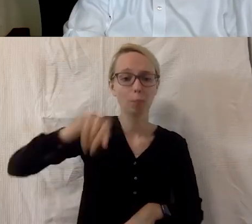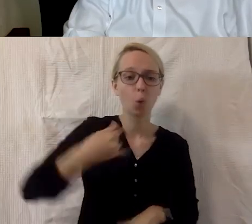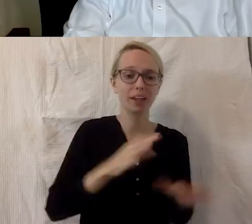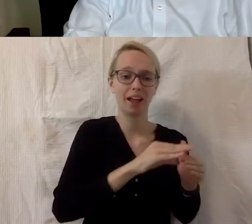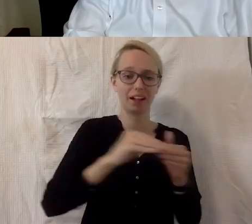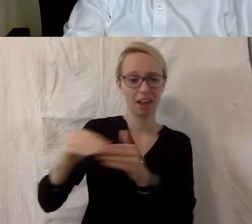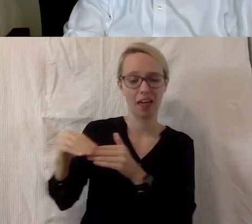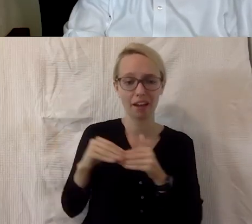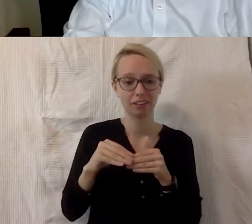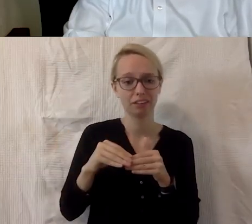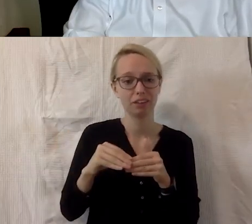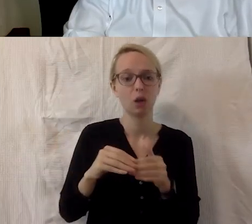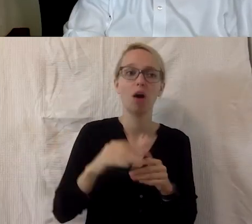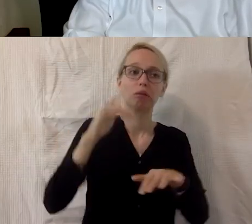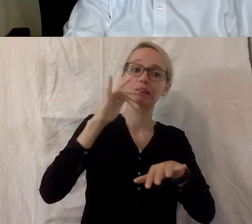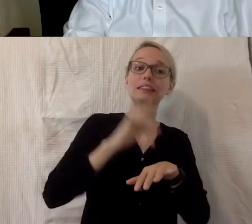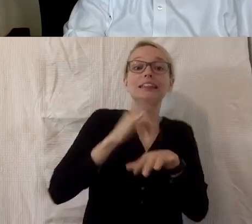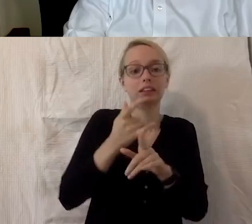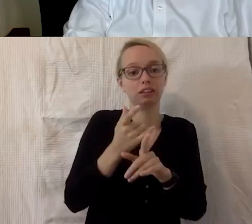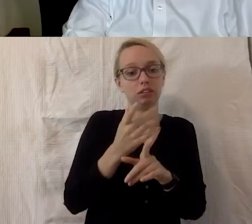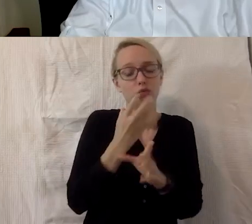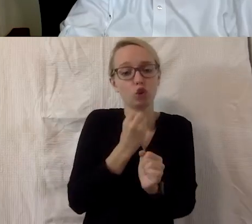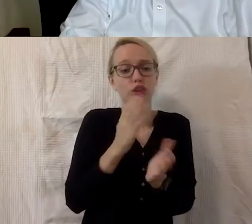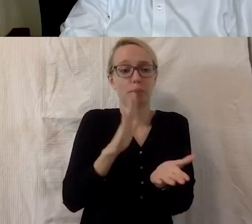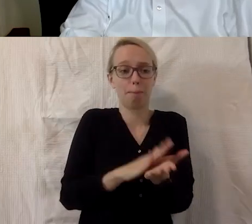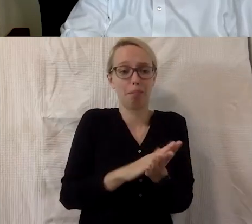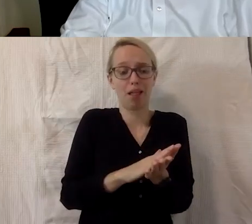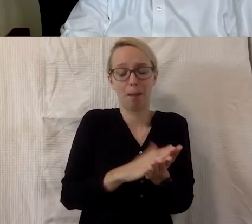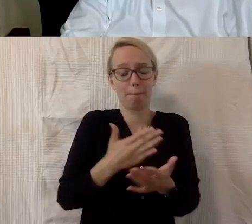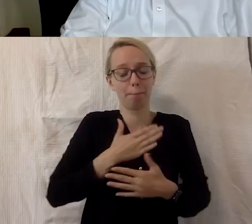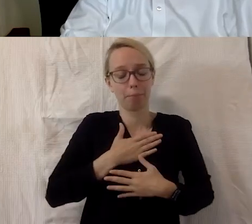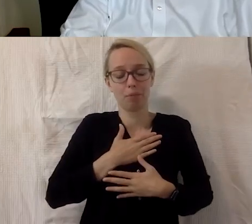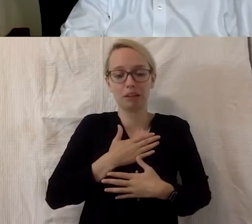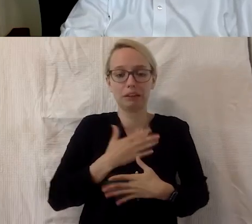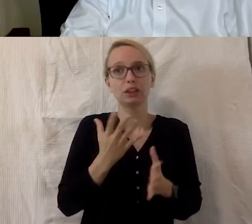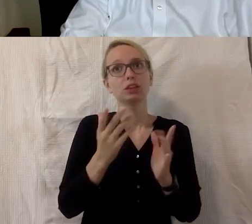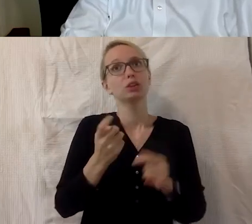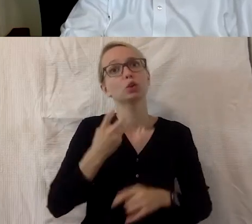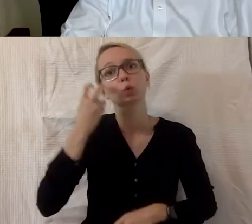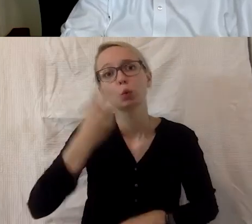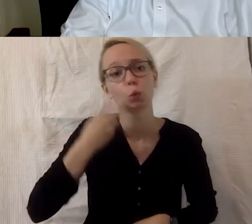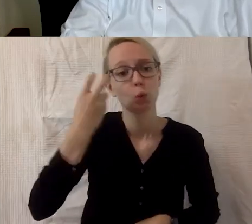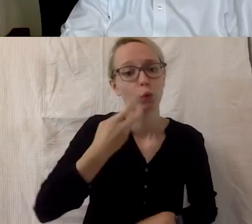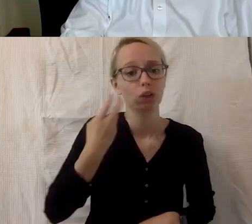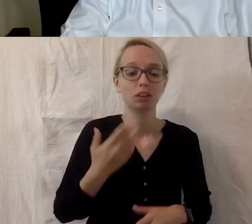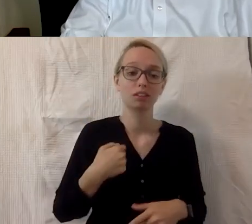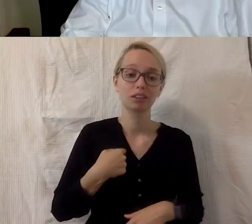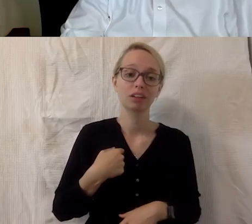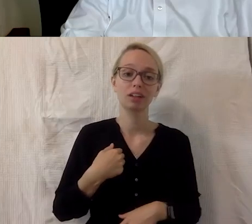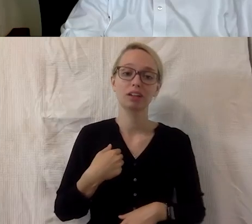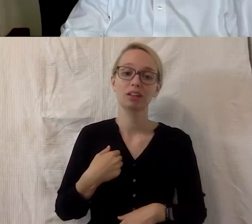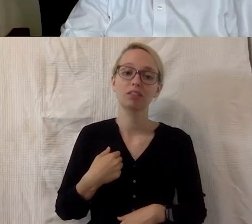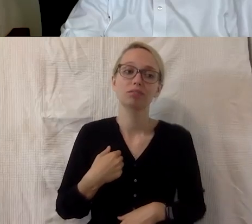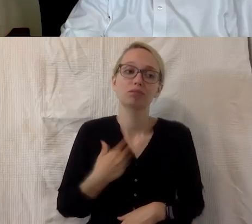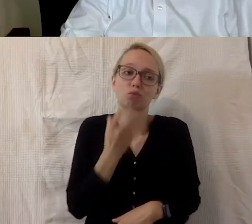das Ganze in Händen zu halten. Und natürlich, da fängt es schon mal an, liebend gerne jemanden, der